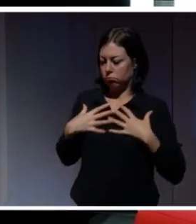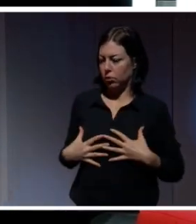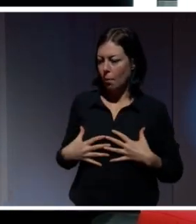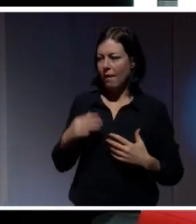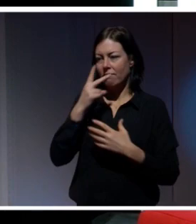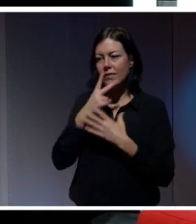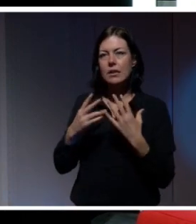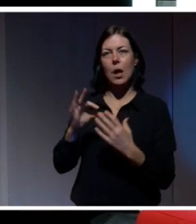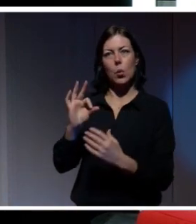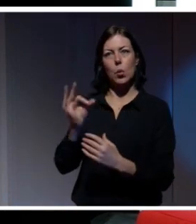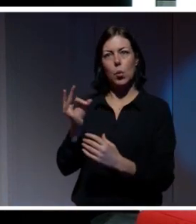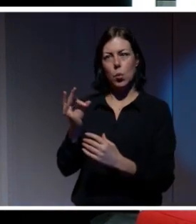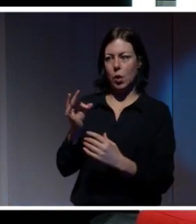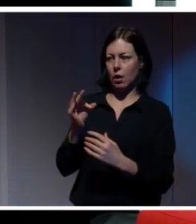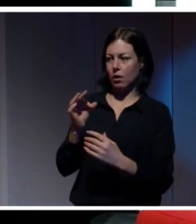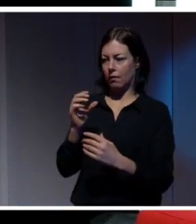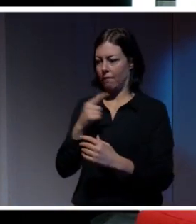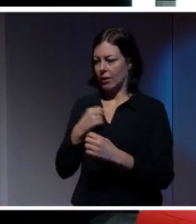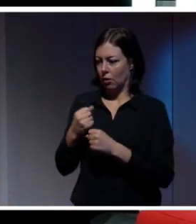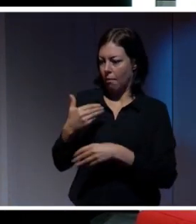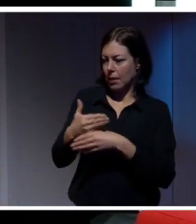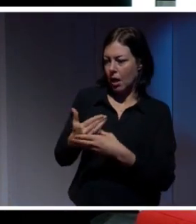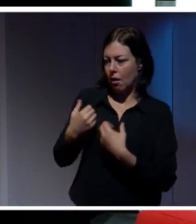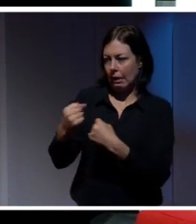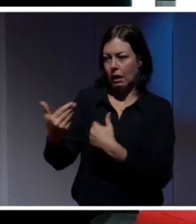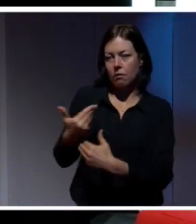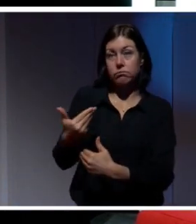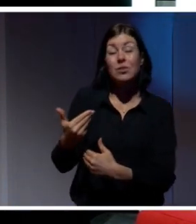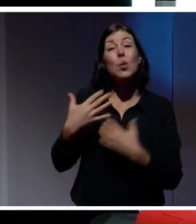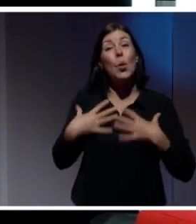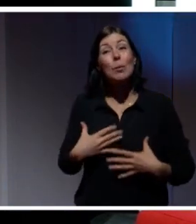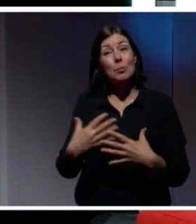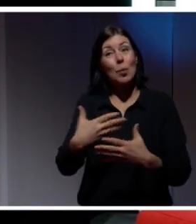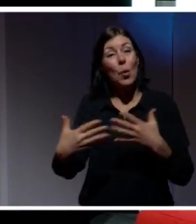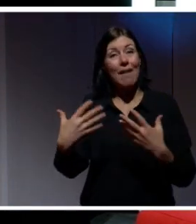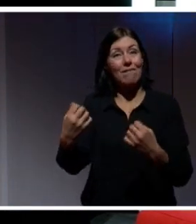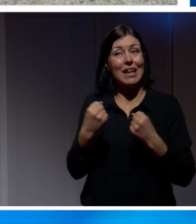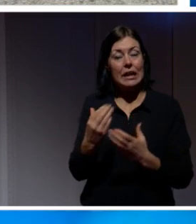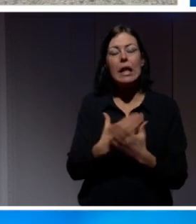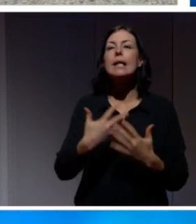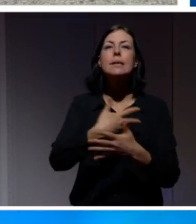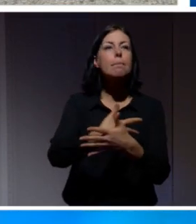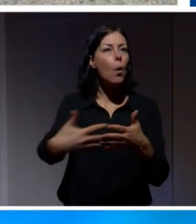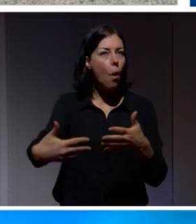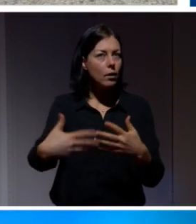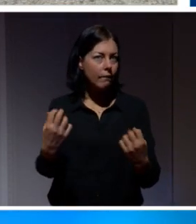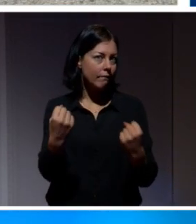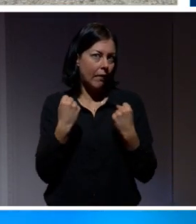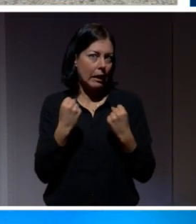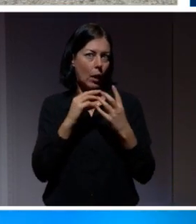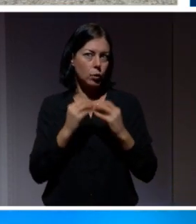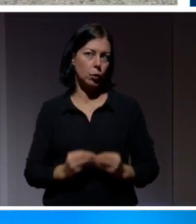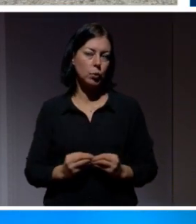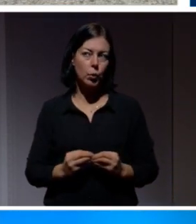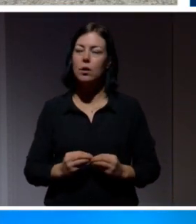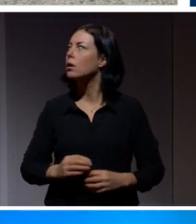till varandra. Så kroppsspråket är en viktig komponent. Språket är en väldigt viktig konstruktion